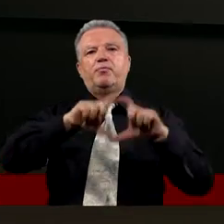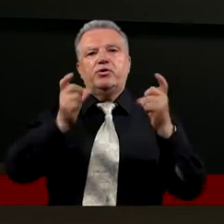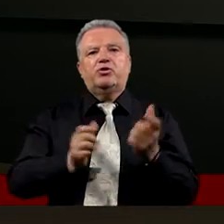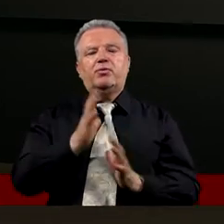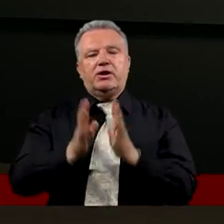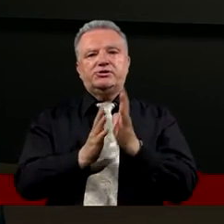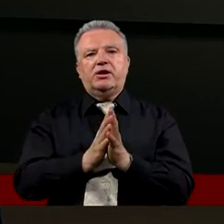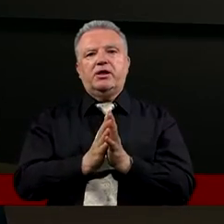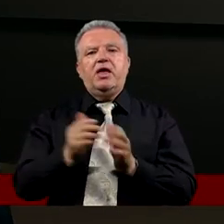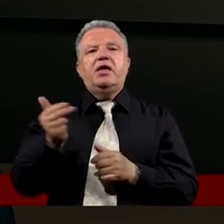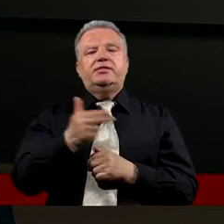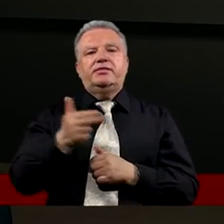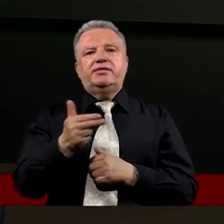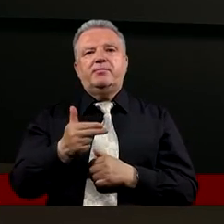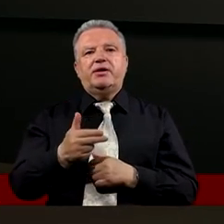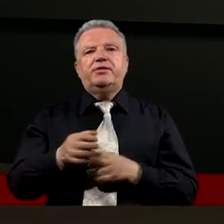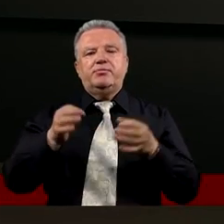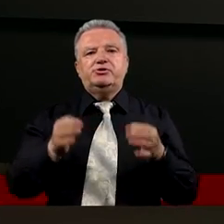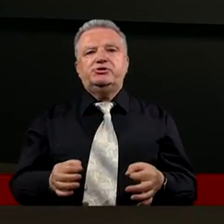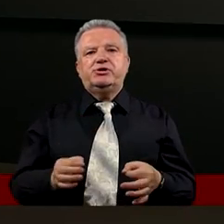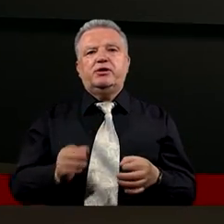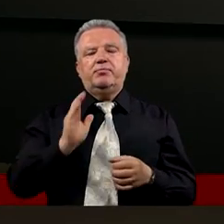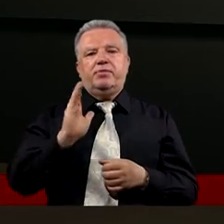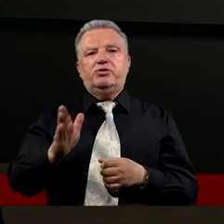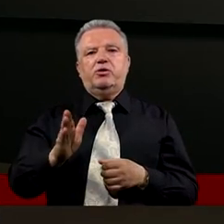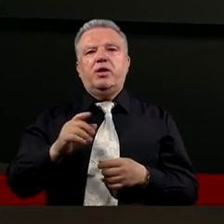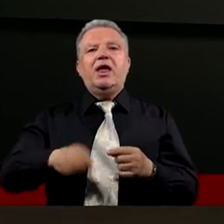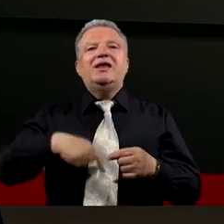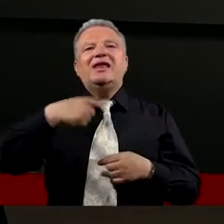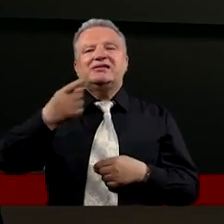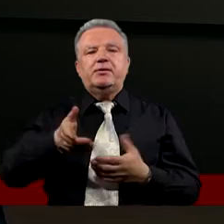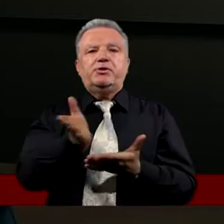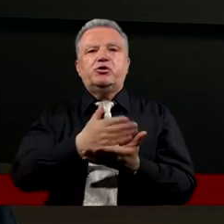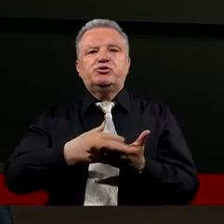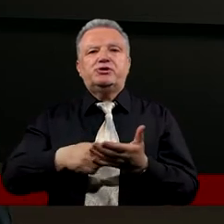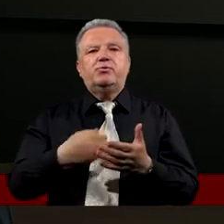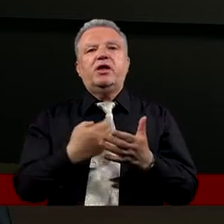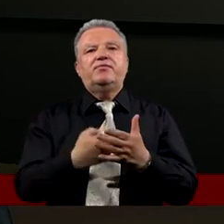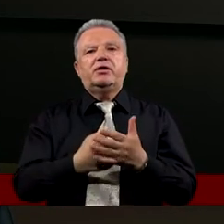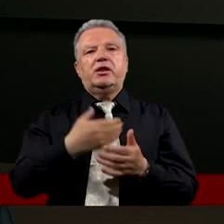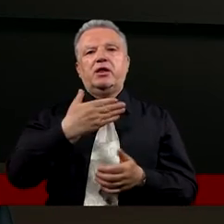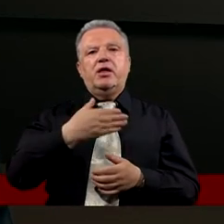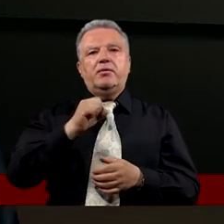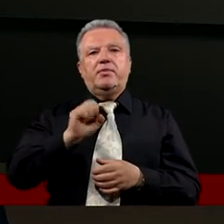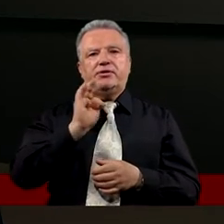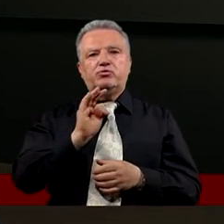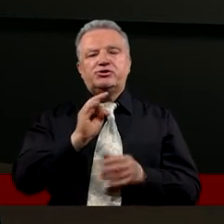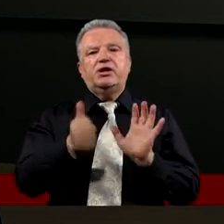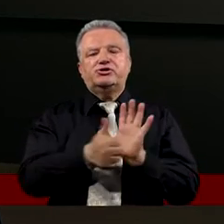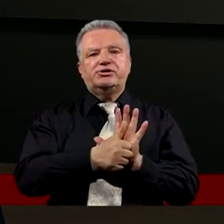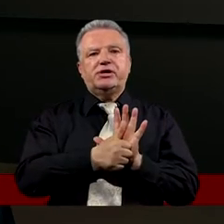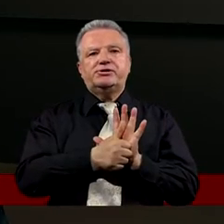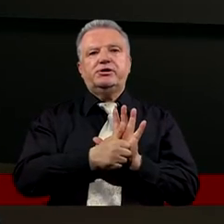Podkowie Leśnej. A tematem naszego studium dzisiaj będą kolejne rozdziały z Ewangelii Mateusza, rozdział